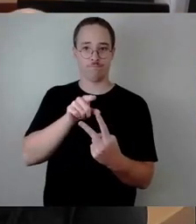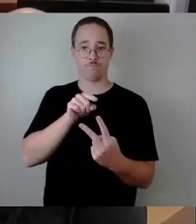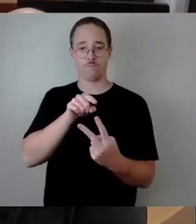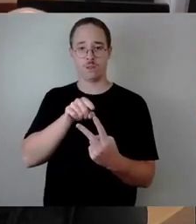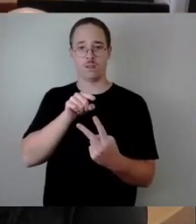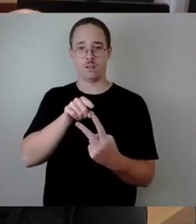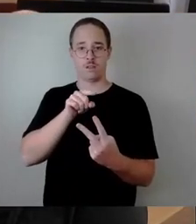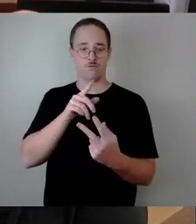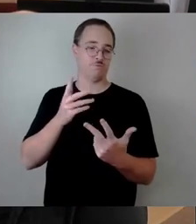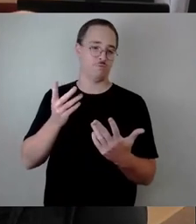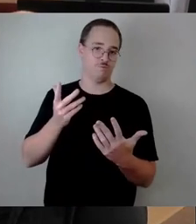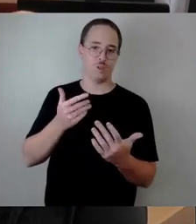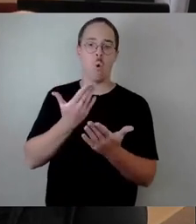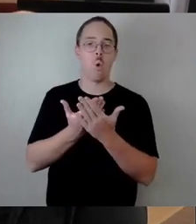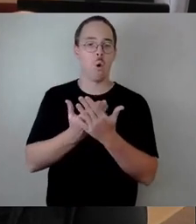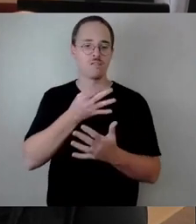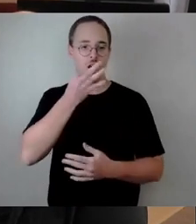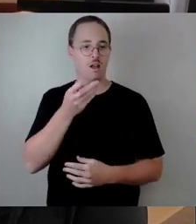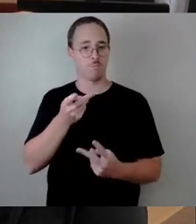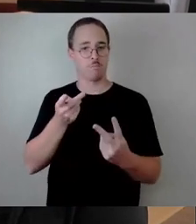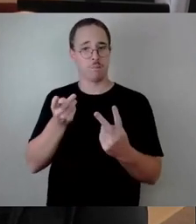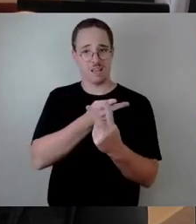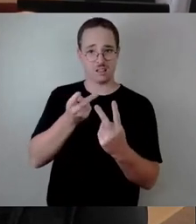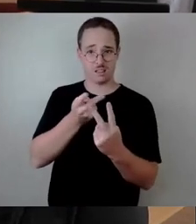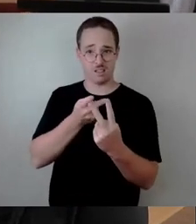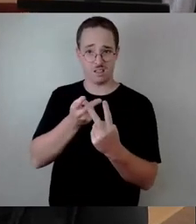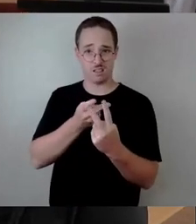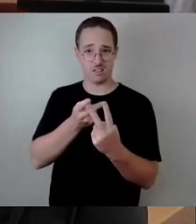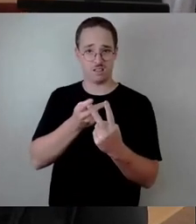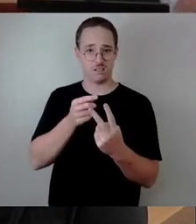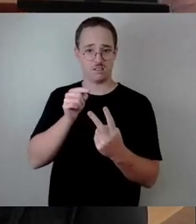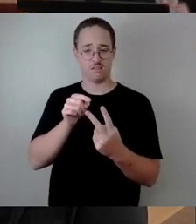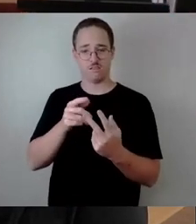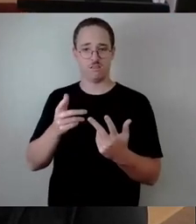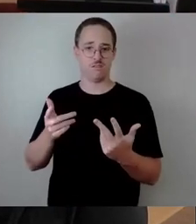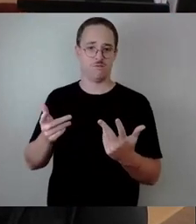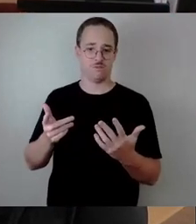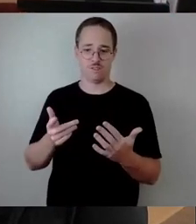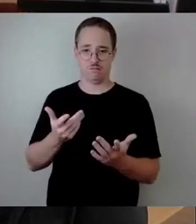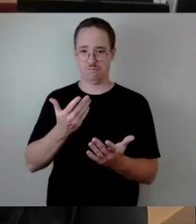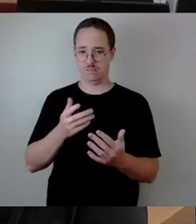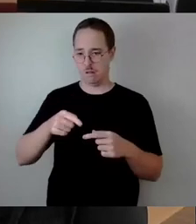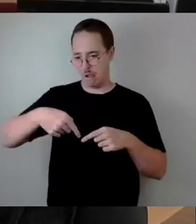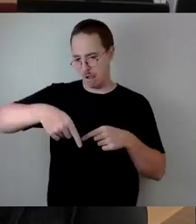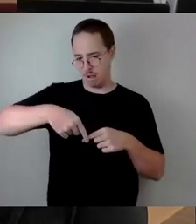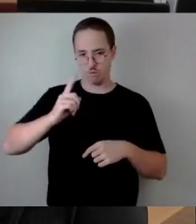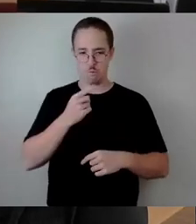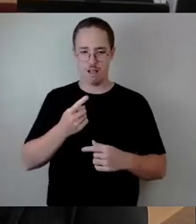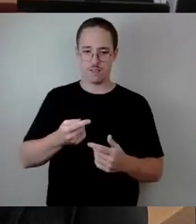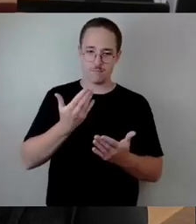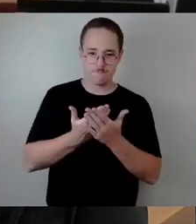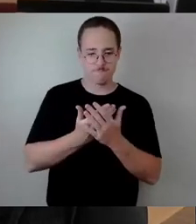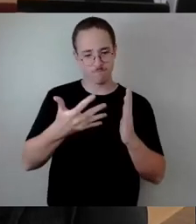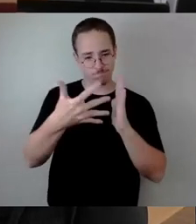kurzfristig konkret untersucht? Punkt 1 und Punkt 2 kann es sein, dass wir dann